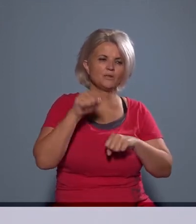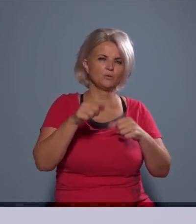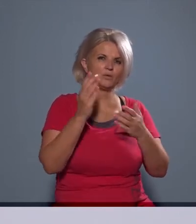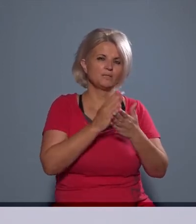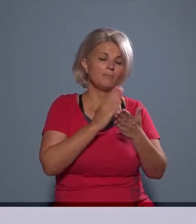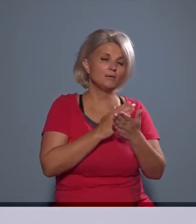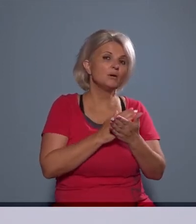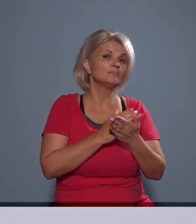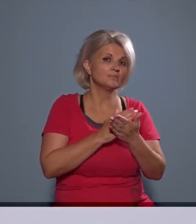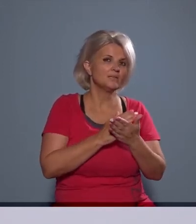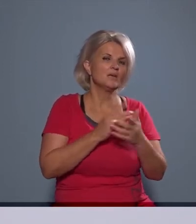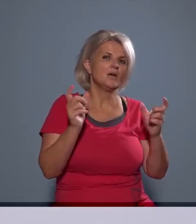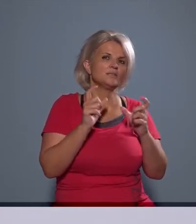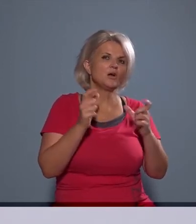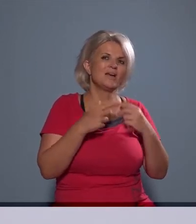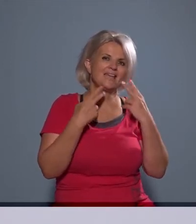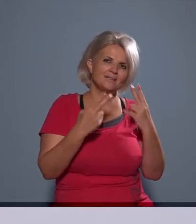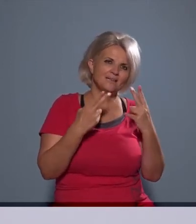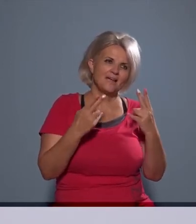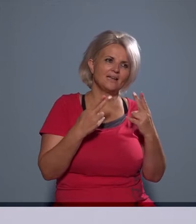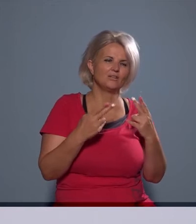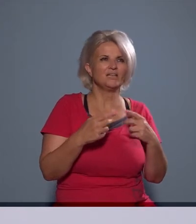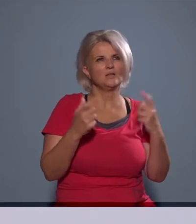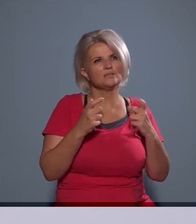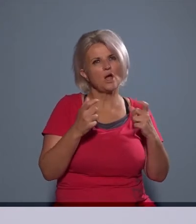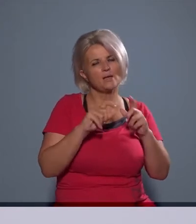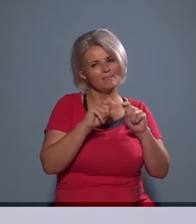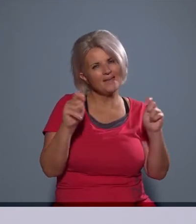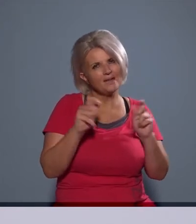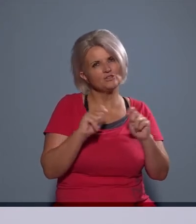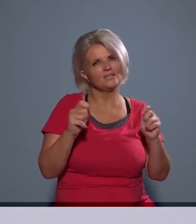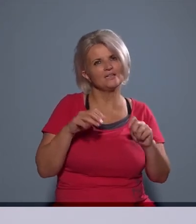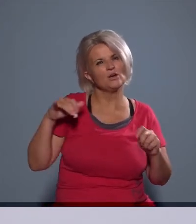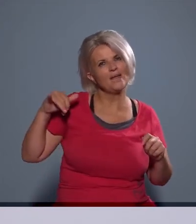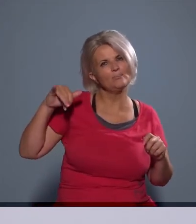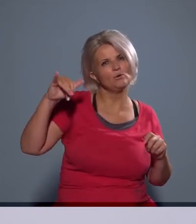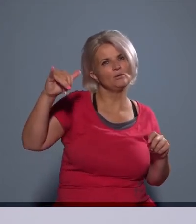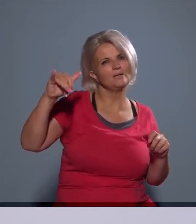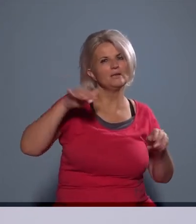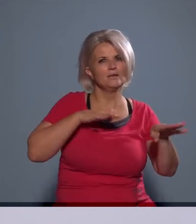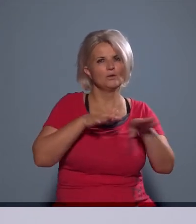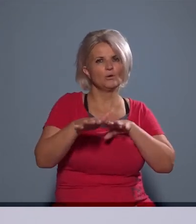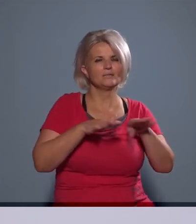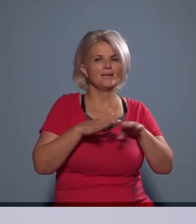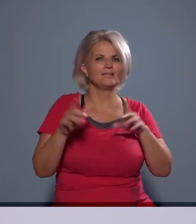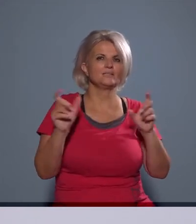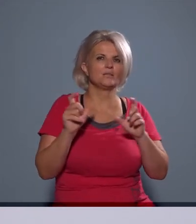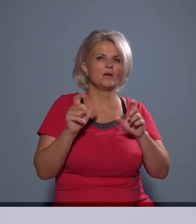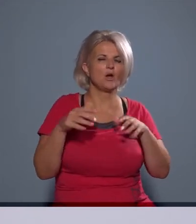amelyek a zaj értékelését, a zaj mérését vagy a repülő közlekedésből edő zaj